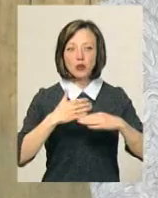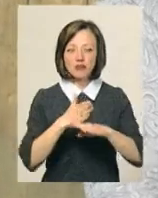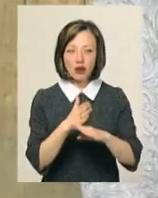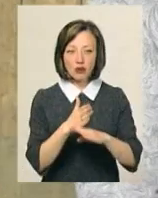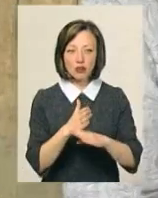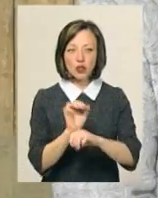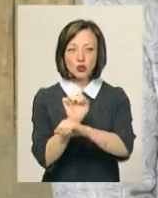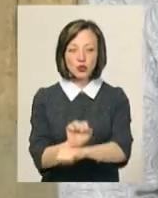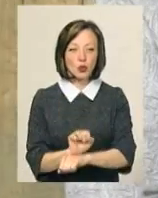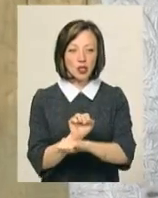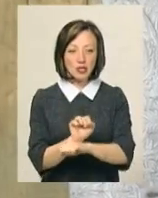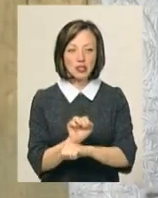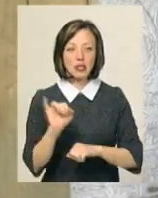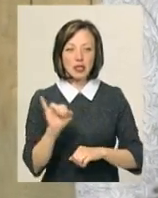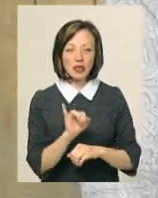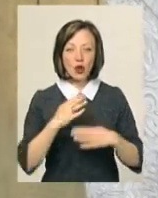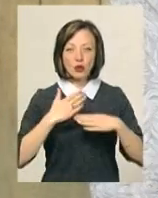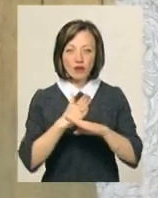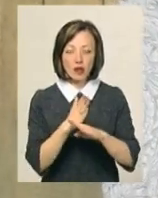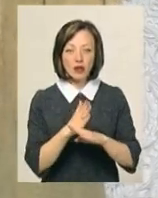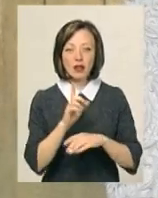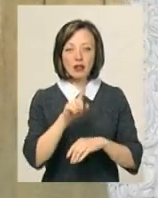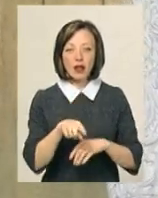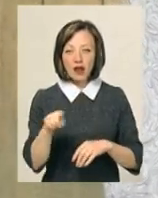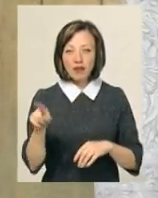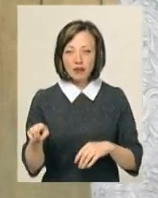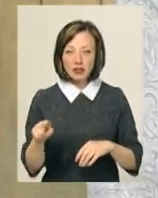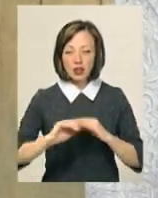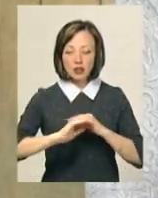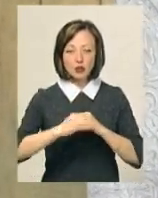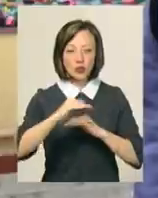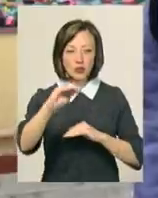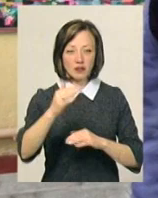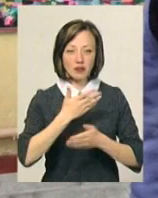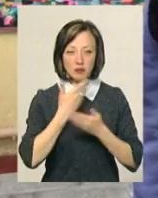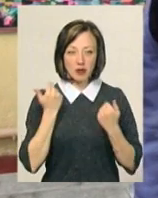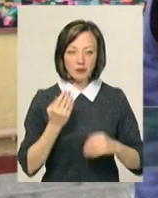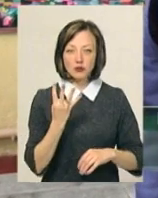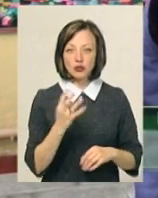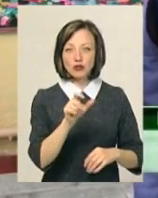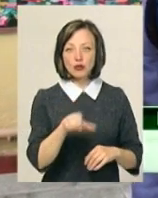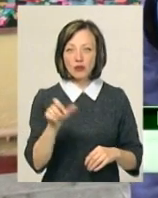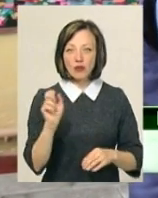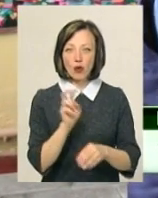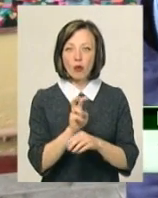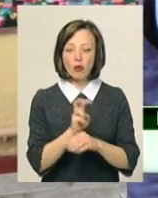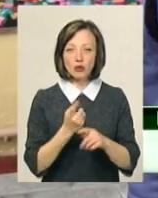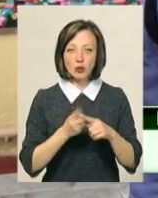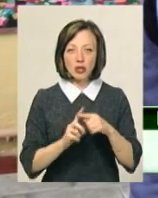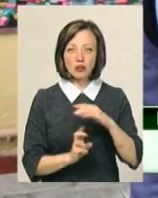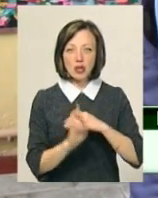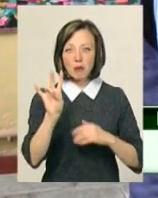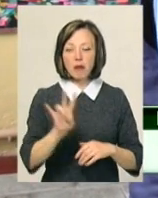Стоїть вона і розвалюється. Навіть тих сходів і то немає, коли тої церкви. Чотири чоловіки ходять туди, до церкви.